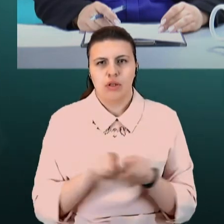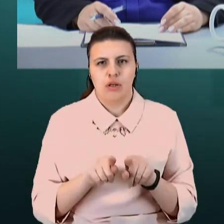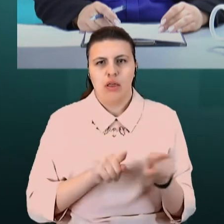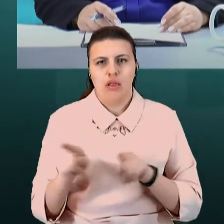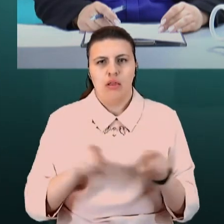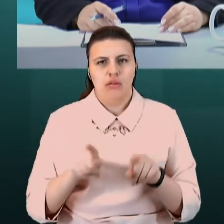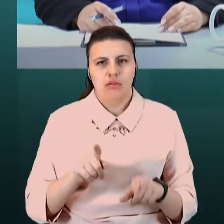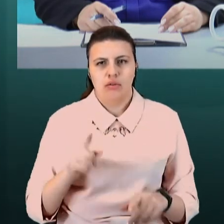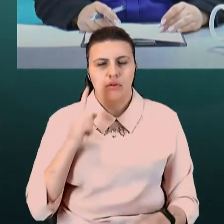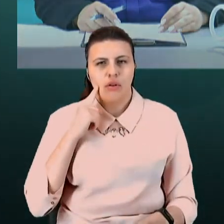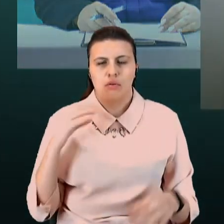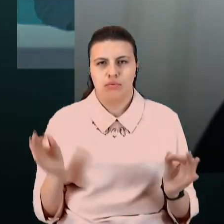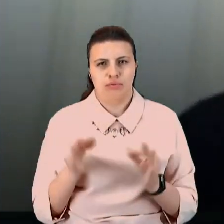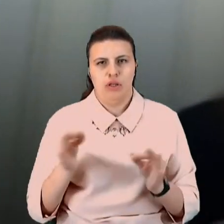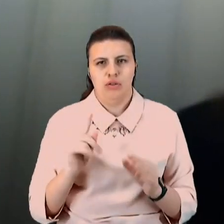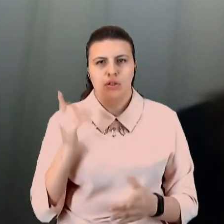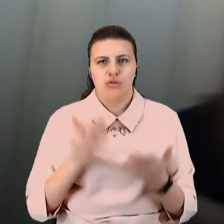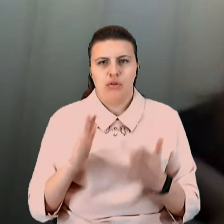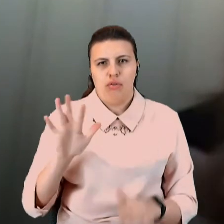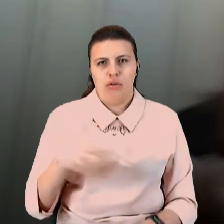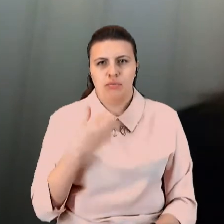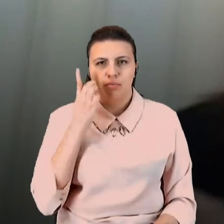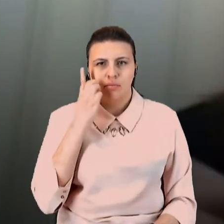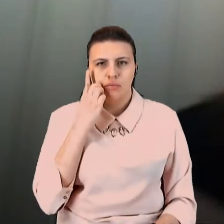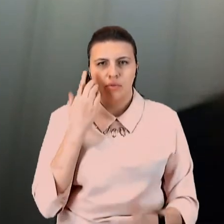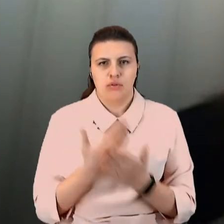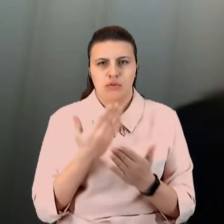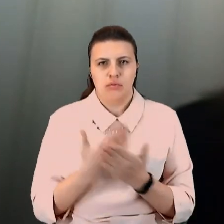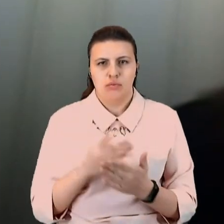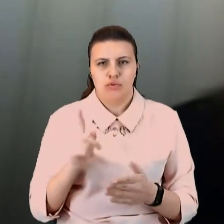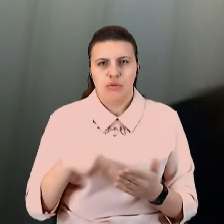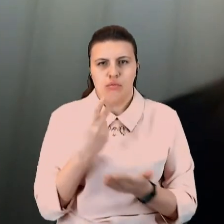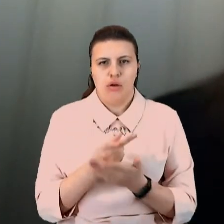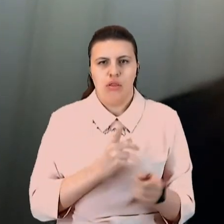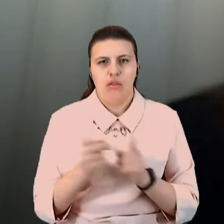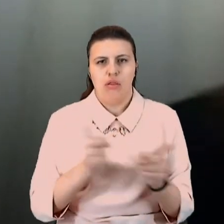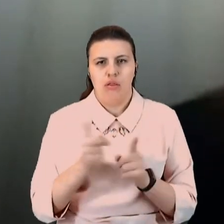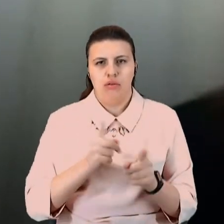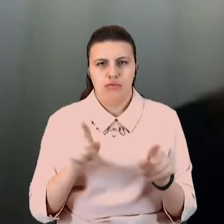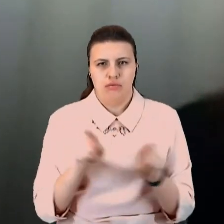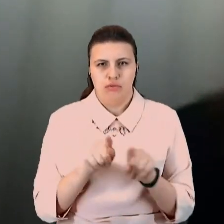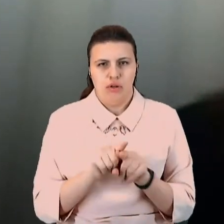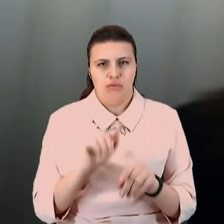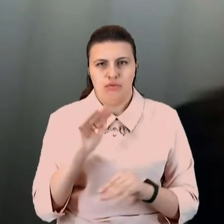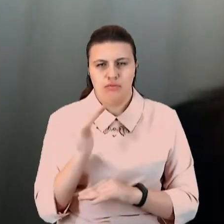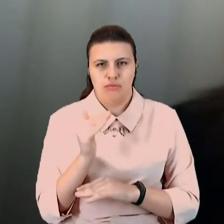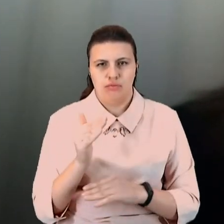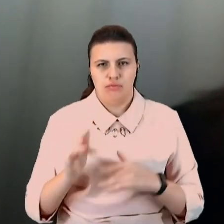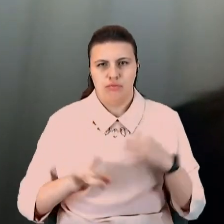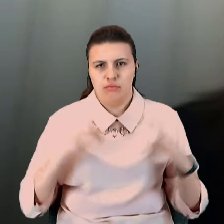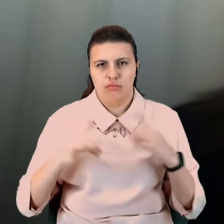якщо забираємо телефон і падає, як, навіть, буває у роліках в інтернеті.